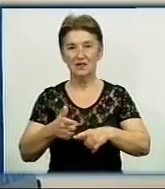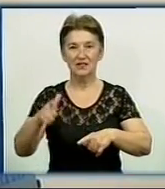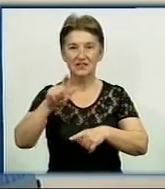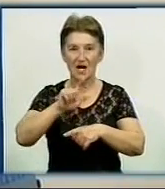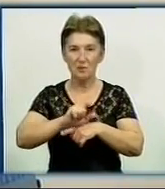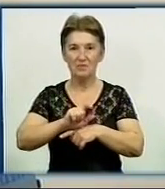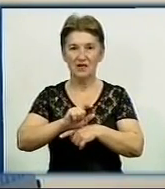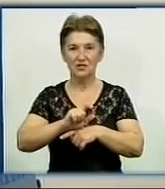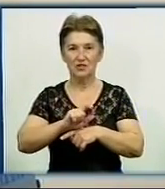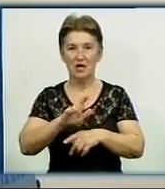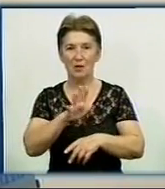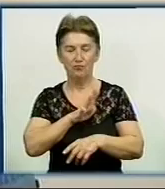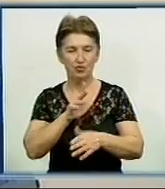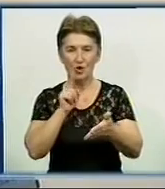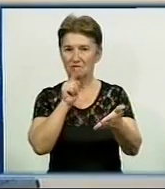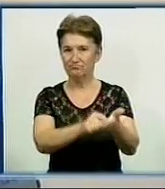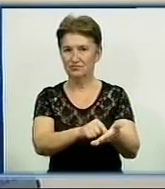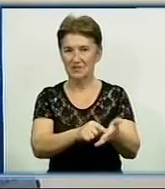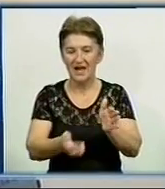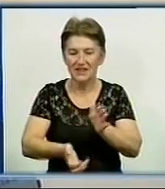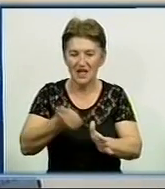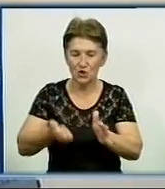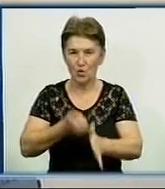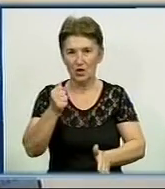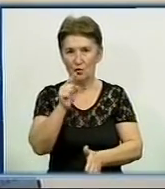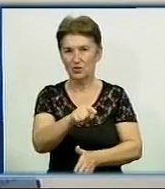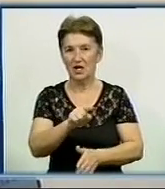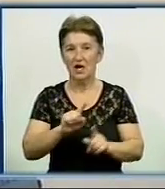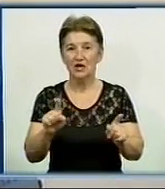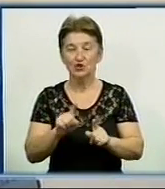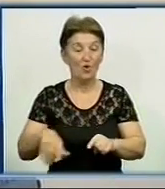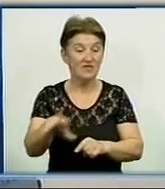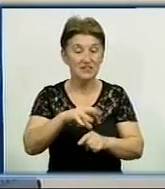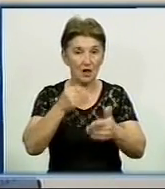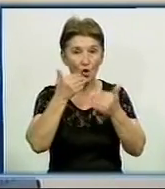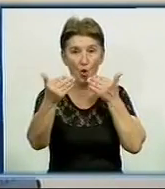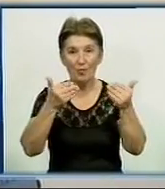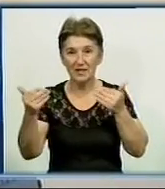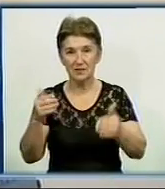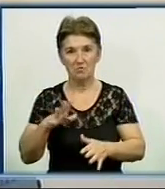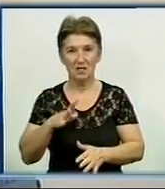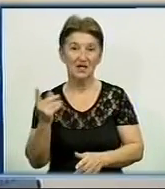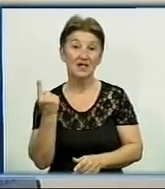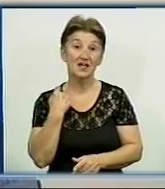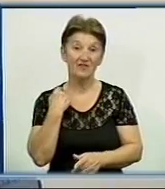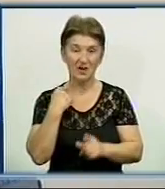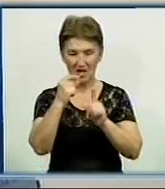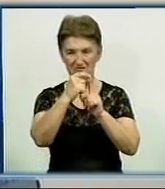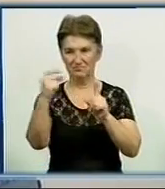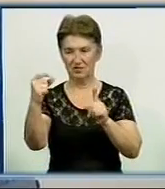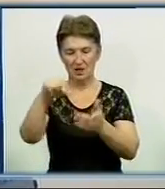Найбільшим ганджем було те і недоліком, що у всіх цих опитуваннях був Кіровоград присутній.